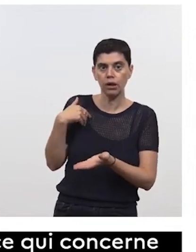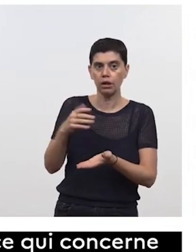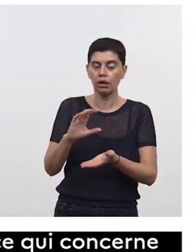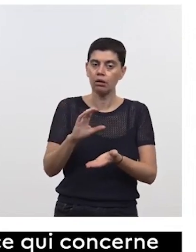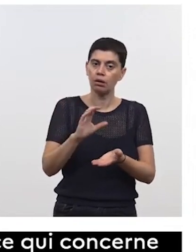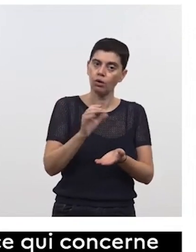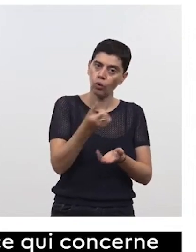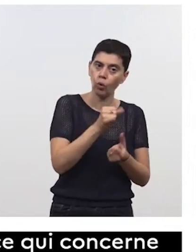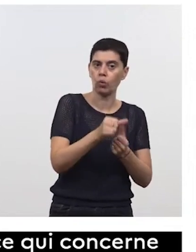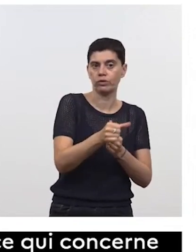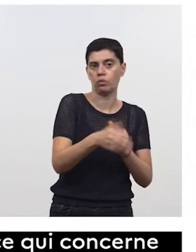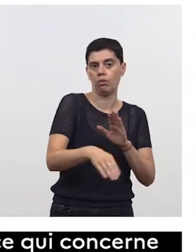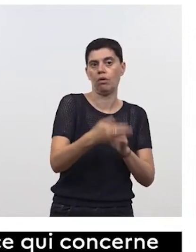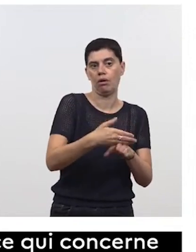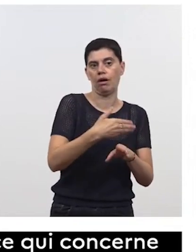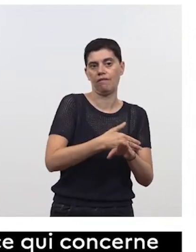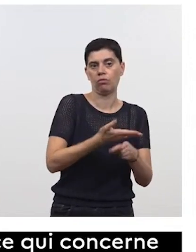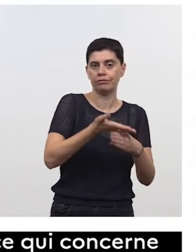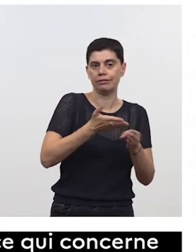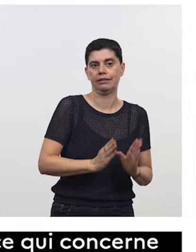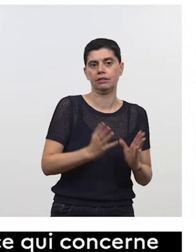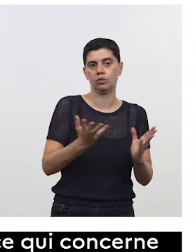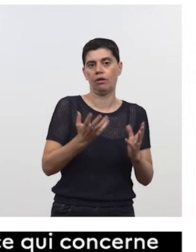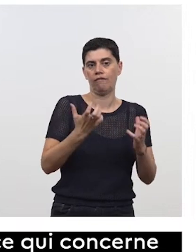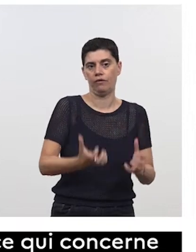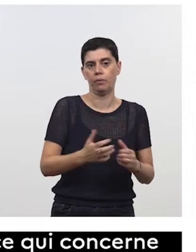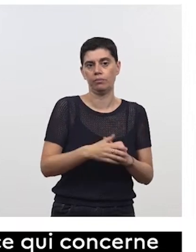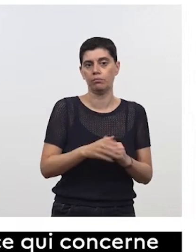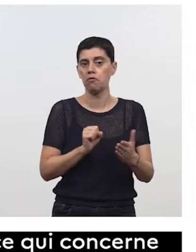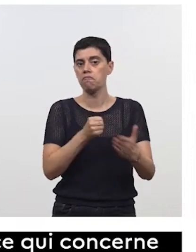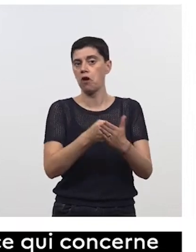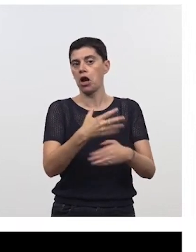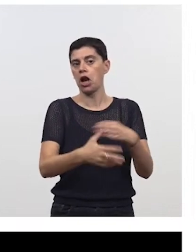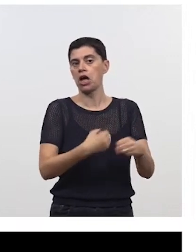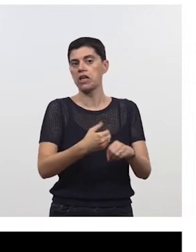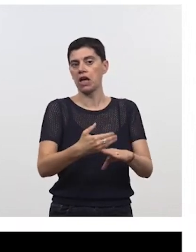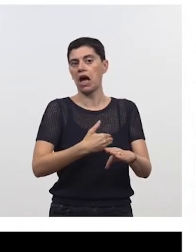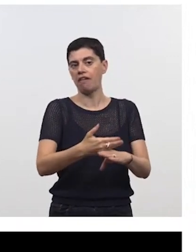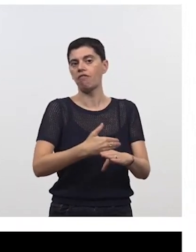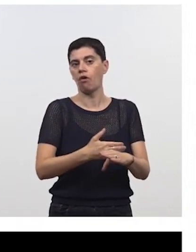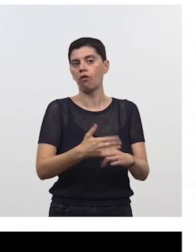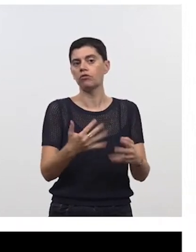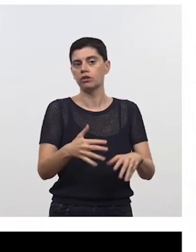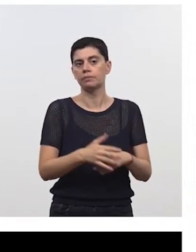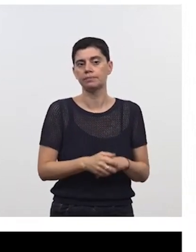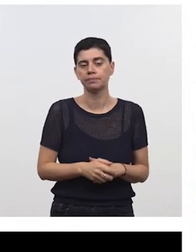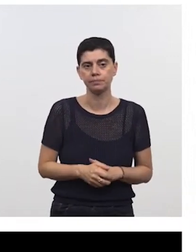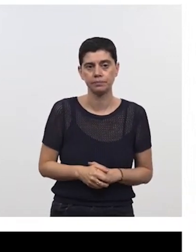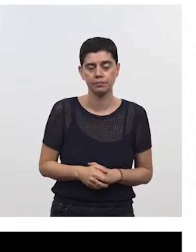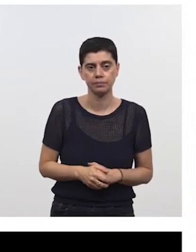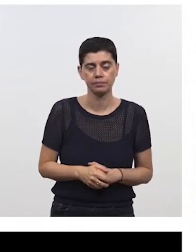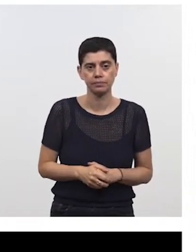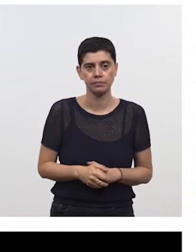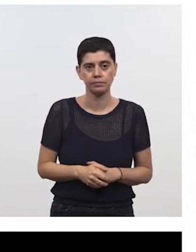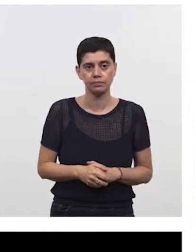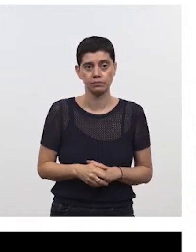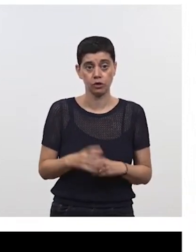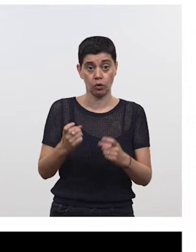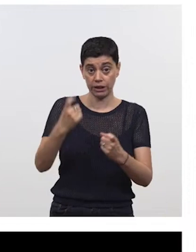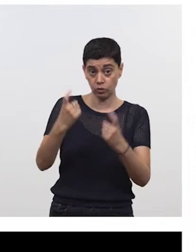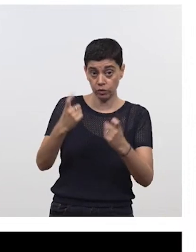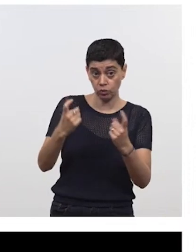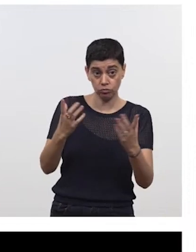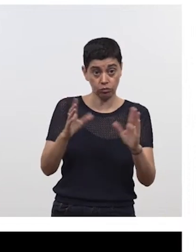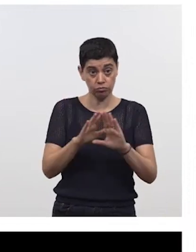et on aura fait d'ici la fin de l'année je pense qu'on a on a épuisé l'ensemble des questions